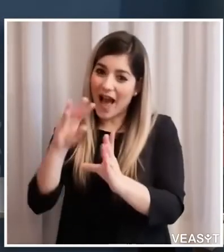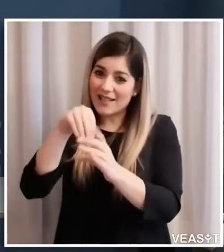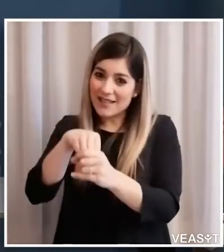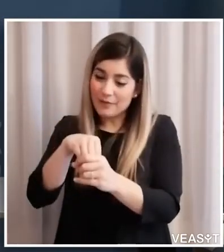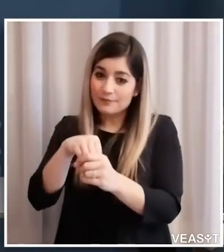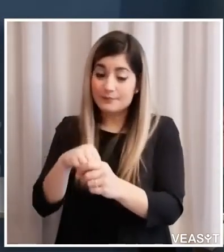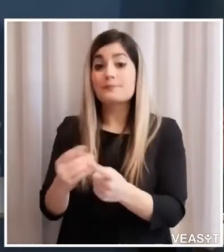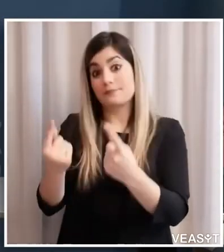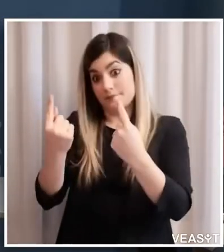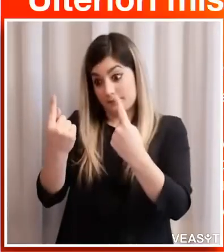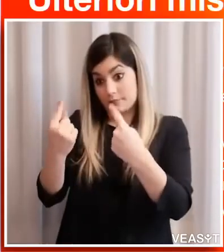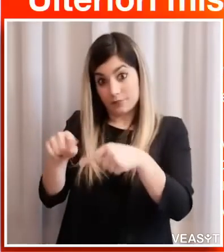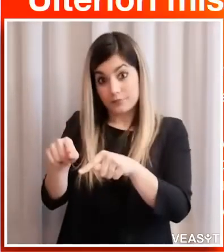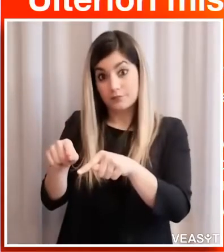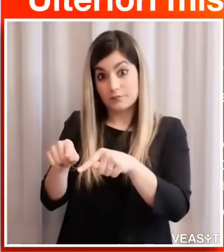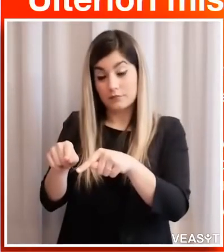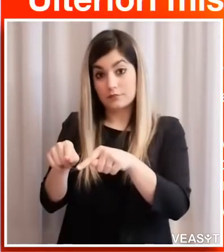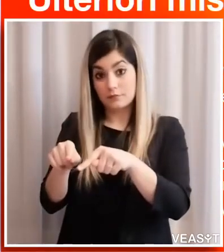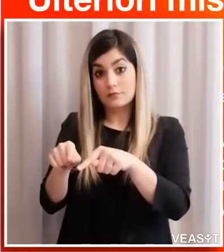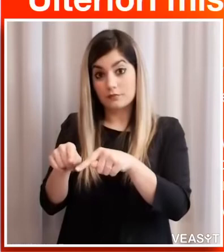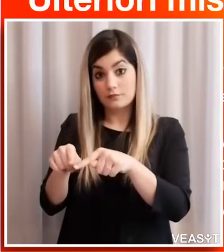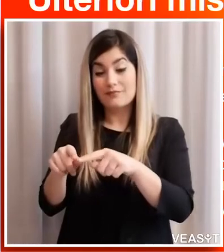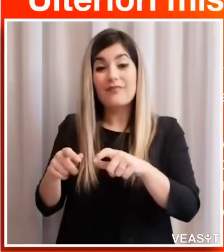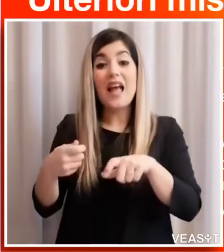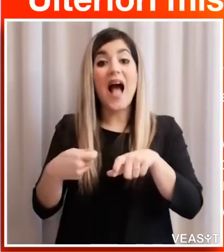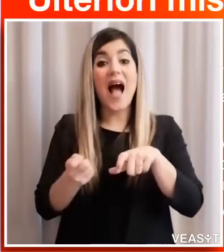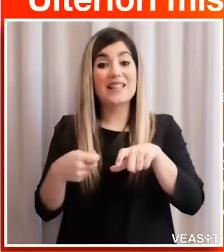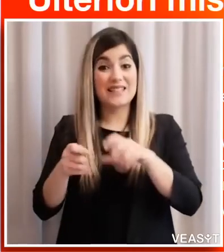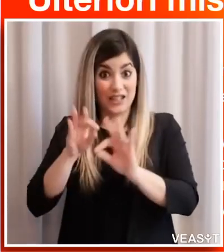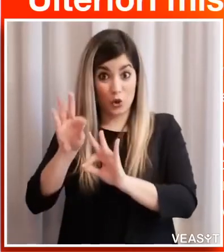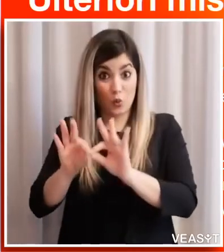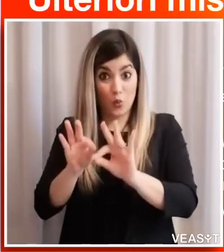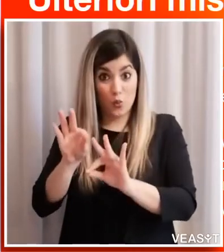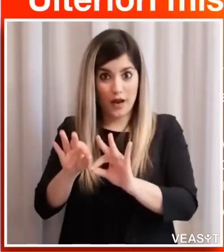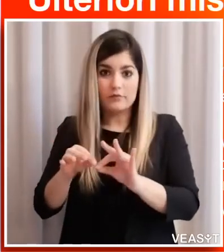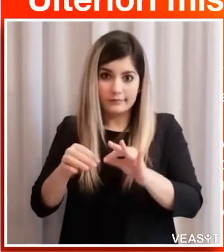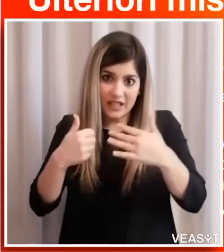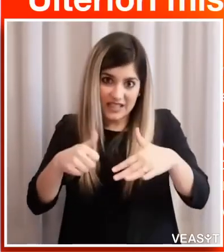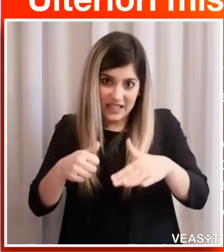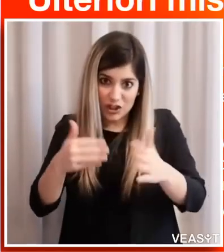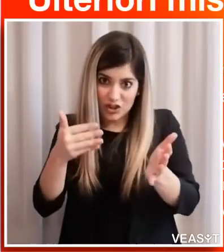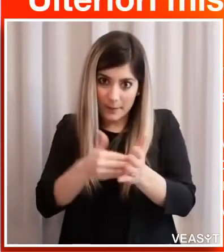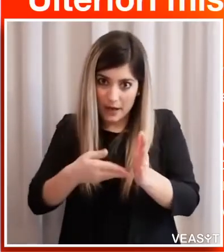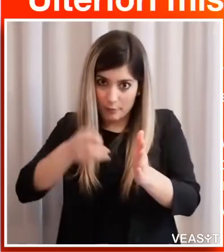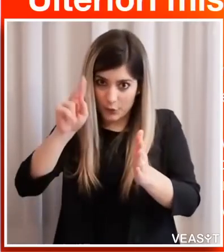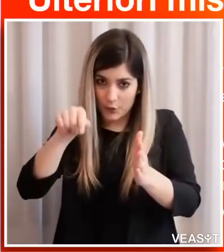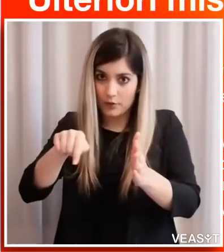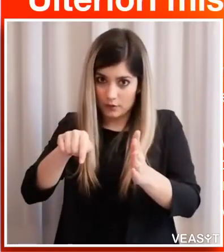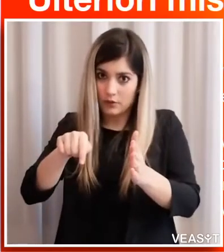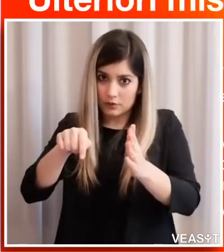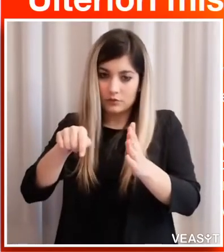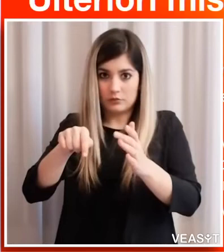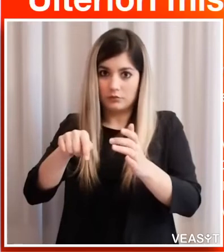questi assegni di cura sono più di 16.000 che la provincia emana